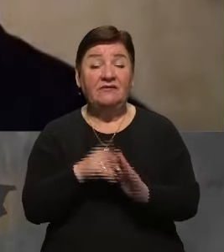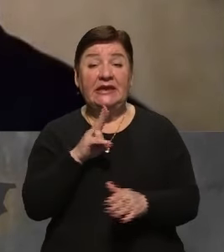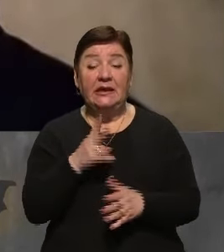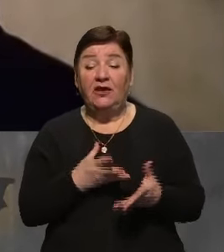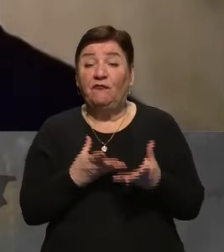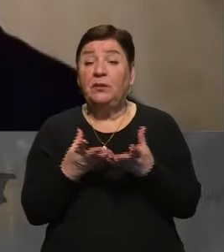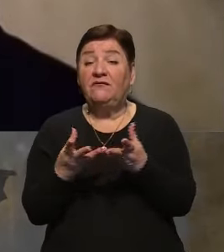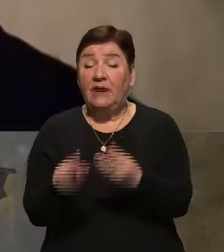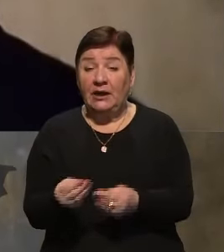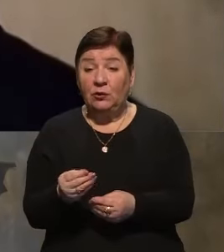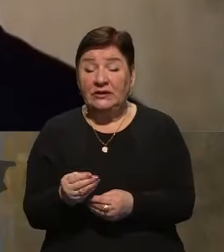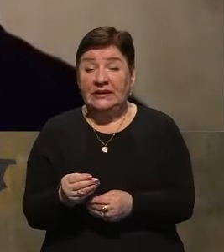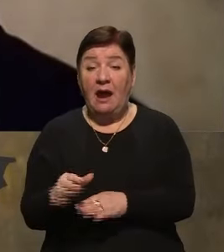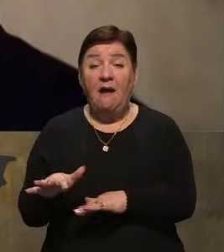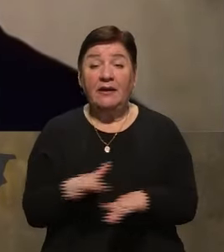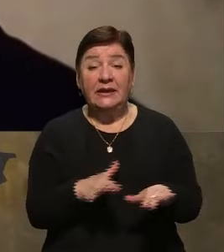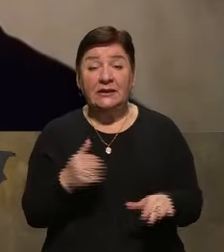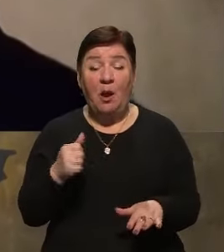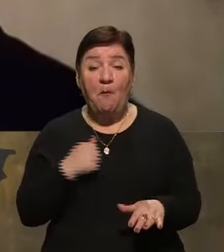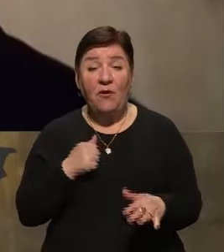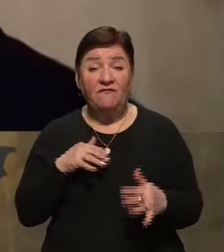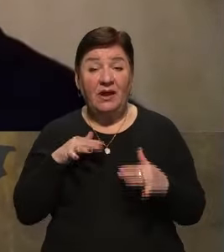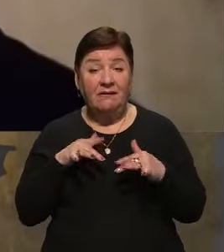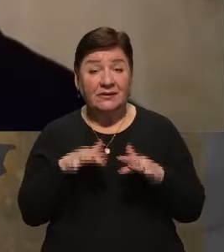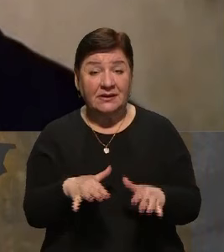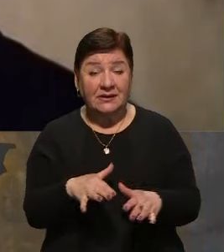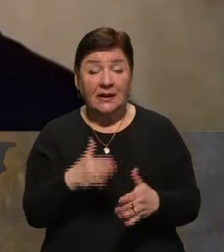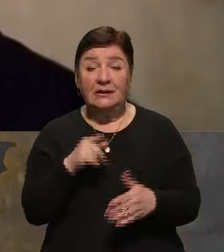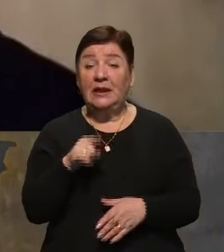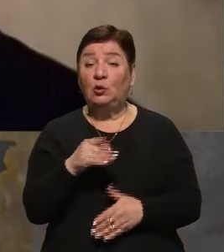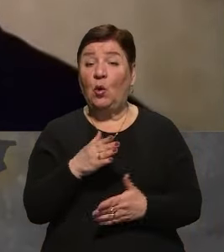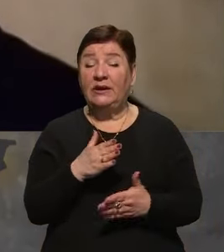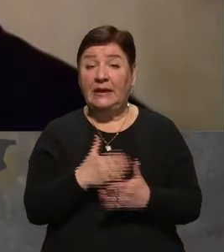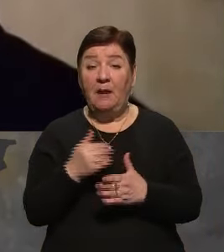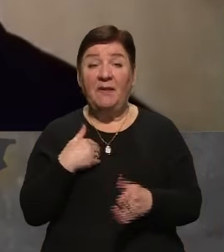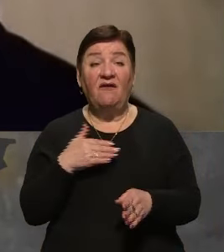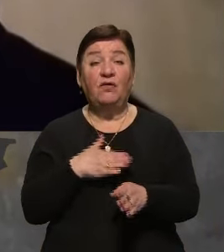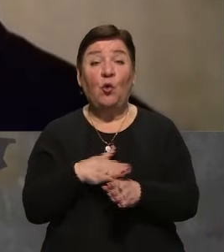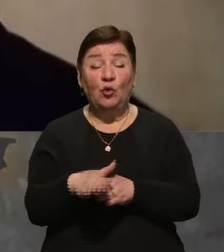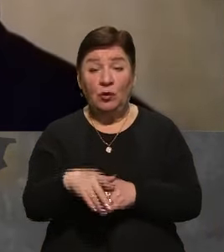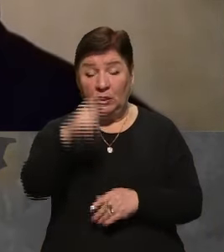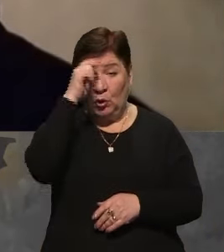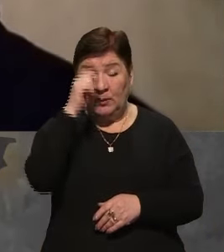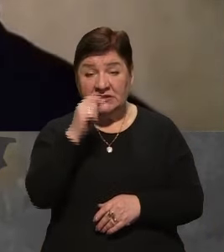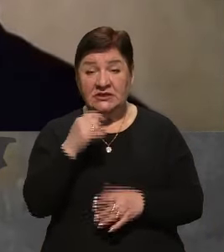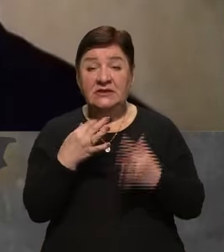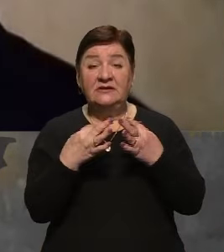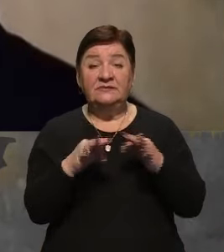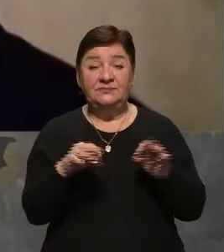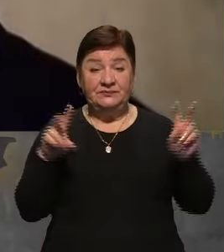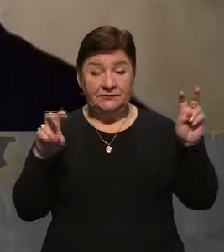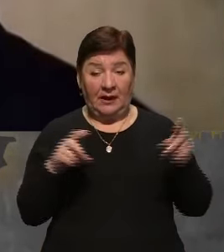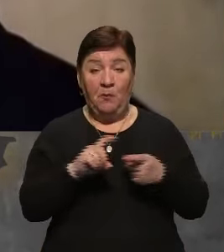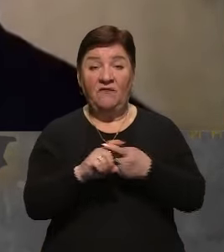впливають на хід бойових дій, але на то є, ми виконуємо, хлопці-соботівці, накази, пов